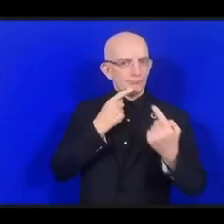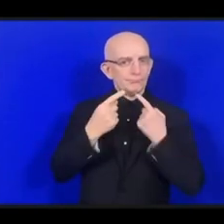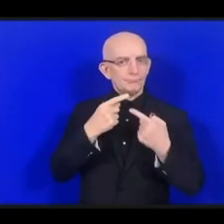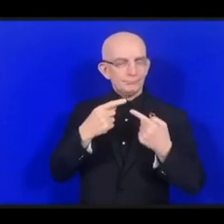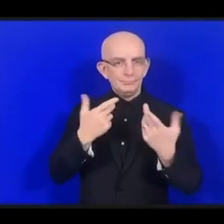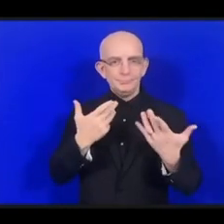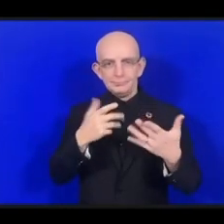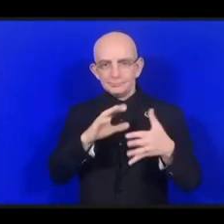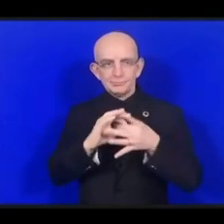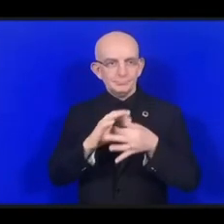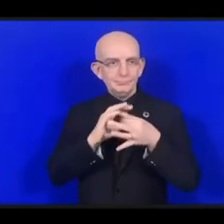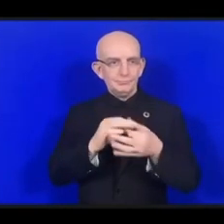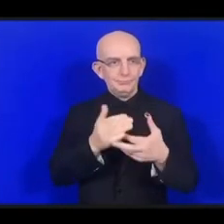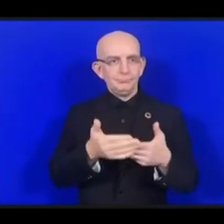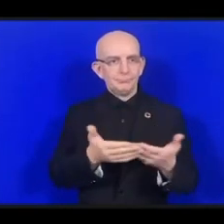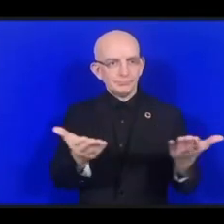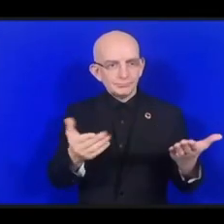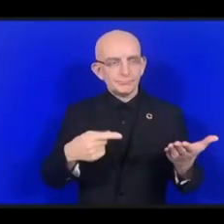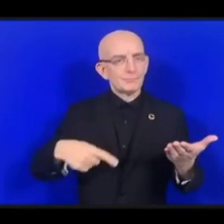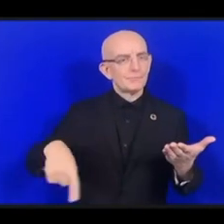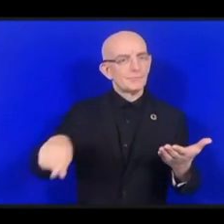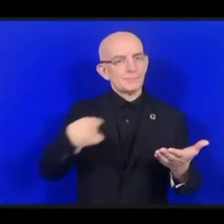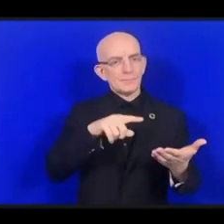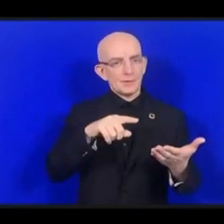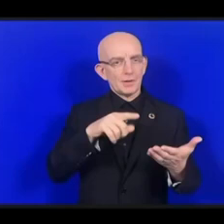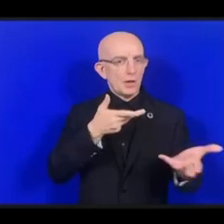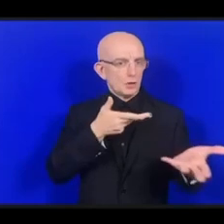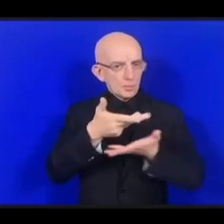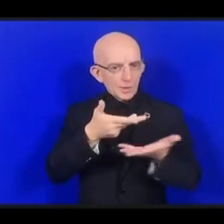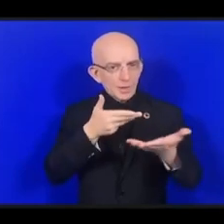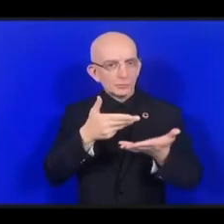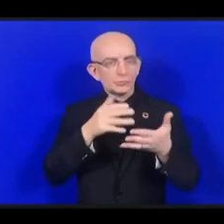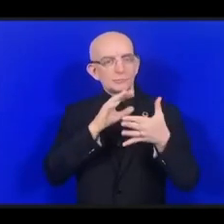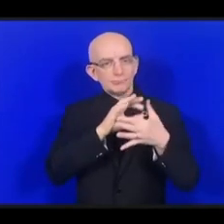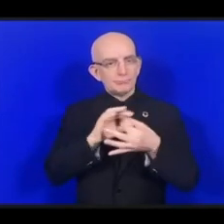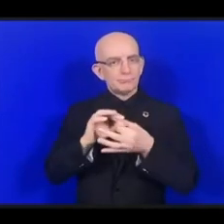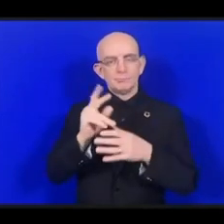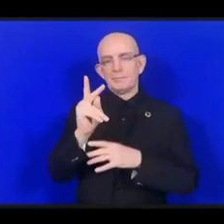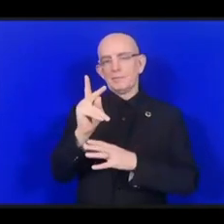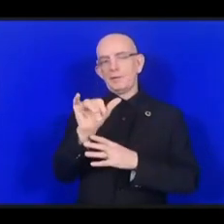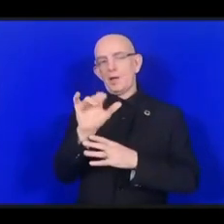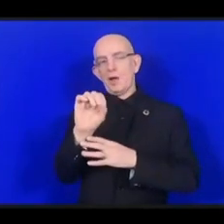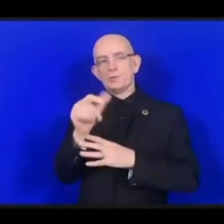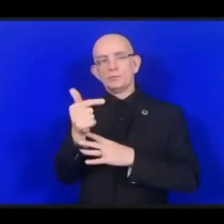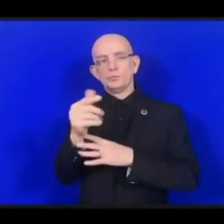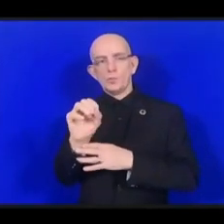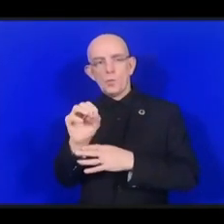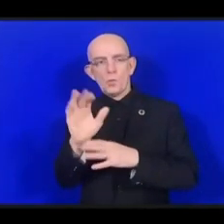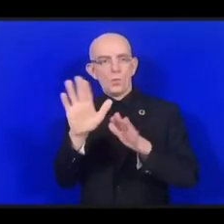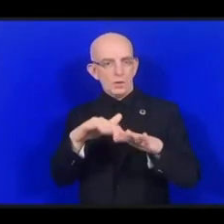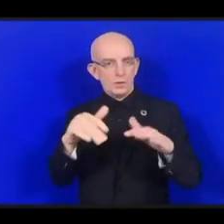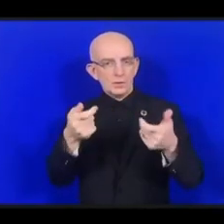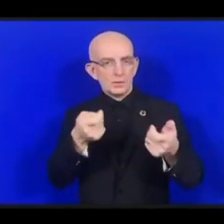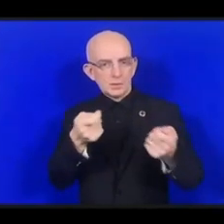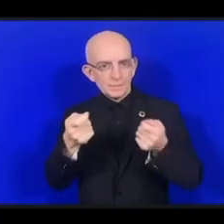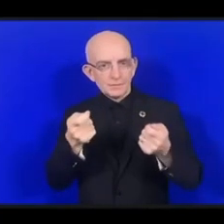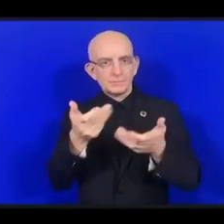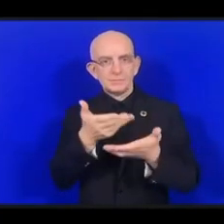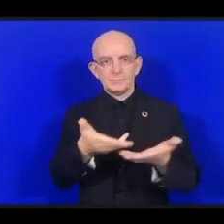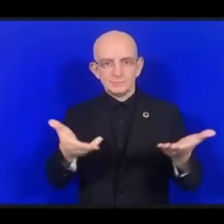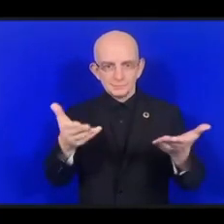уважаемые участники форума. Истекшие пять дней мы